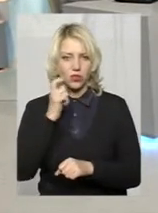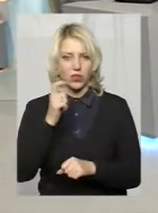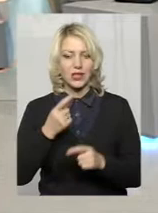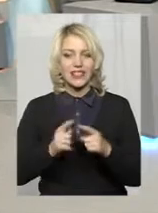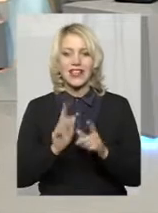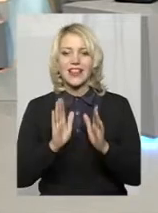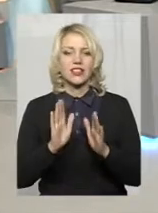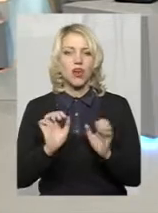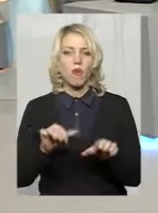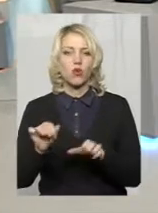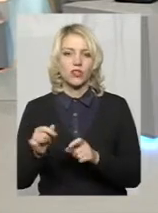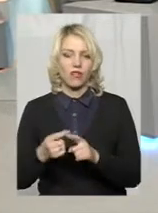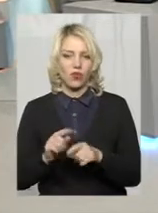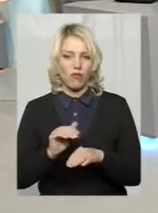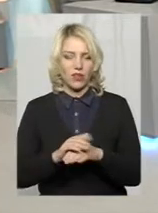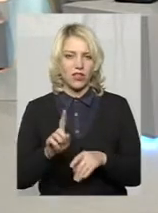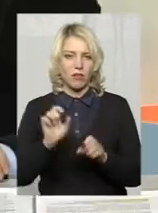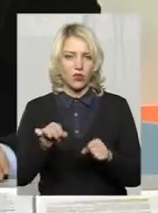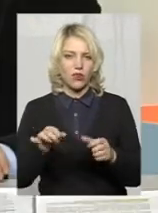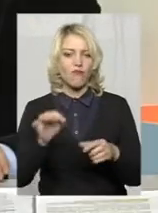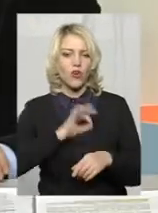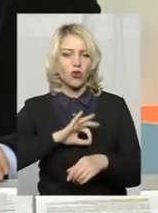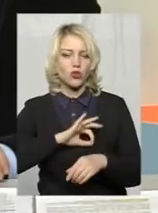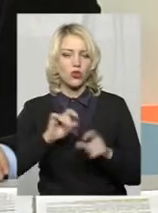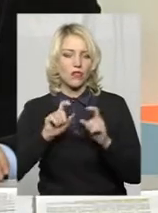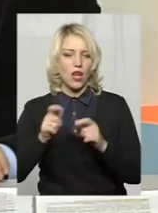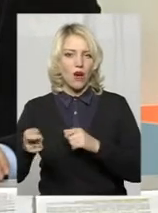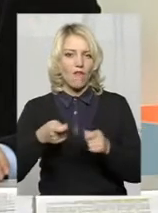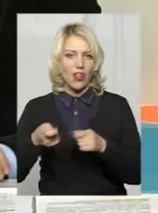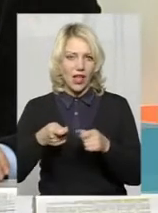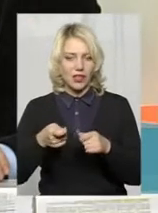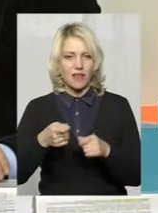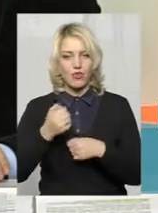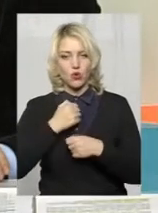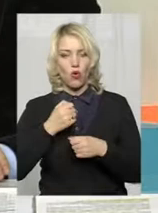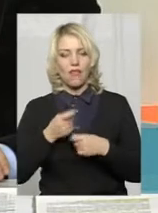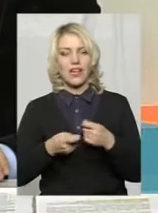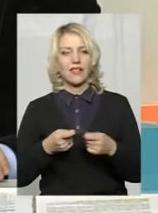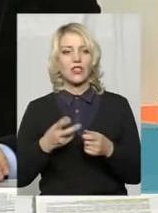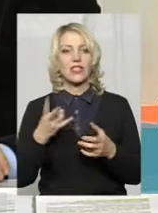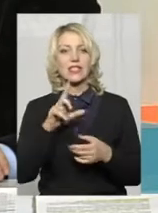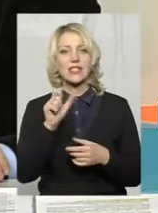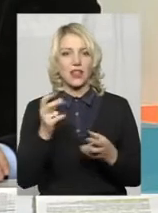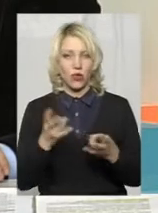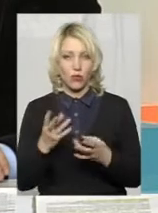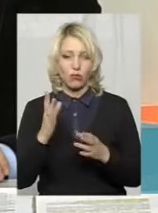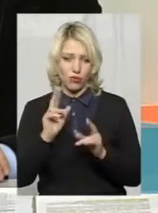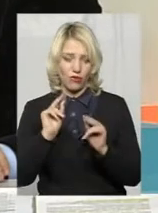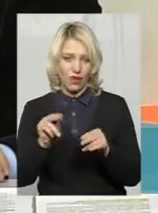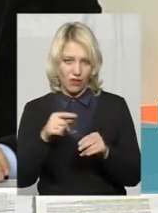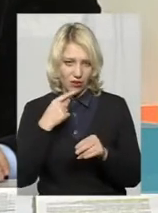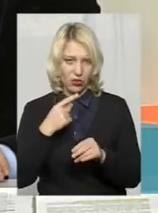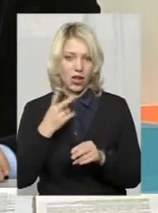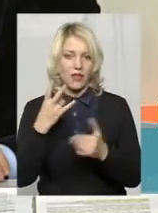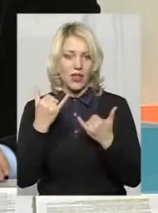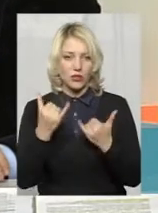можливі додаткові фактори, які можуть використовувати органи влади, військове керівництво за таку необхідності. Буду відвертий, на сьогодні вважаю, все